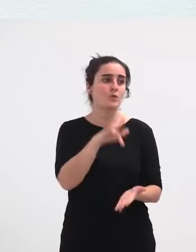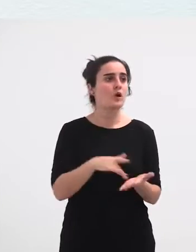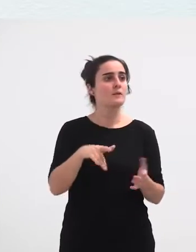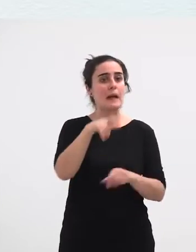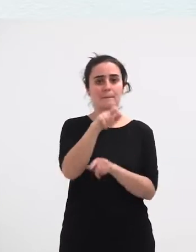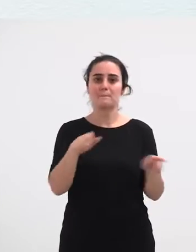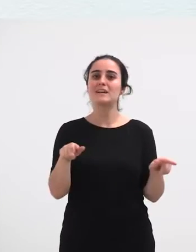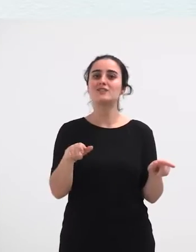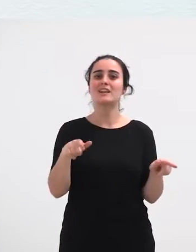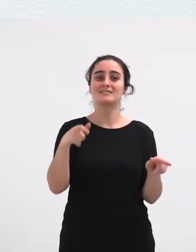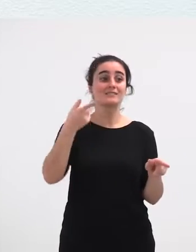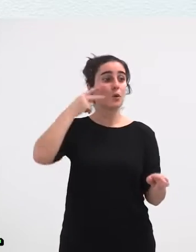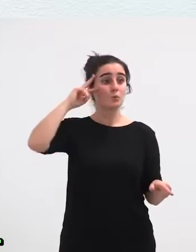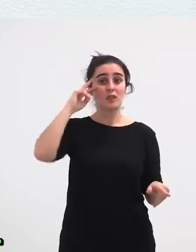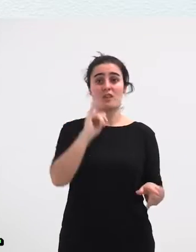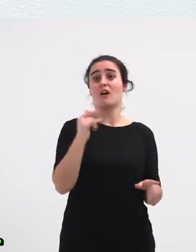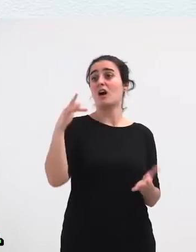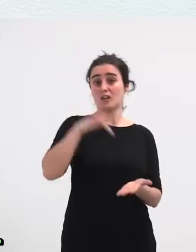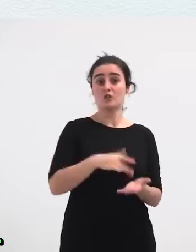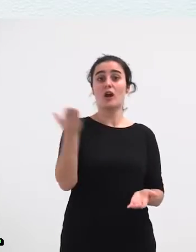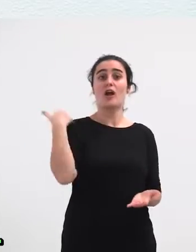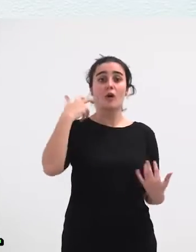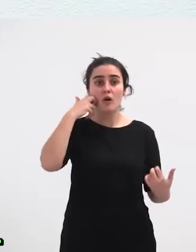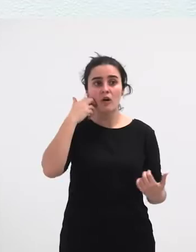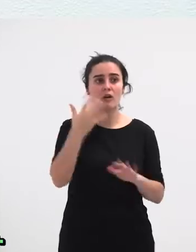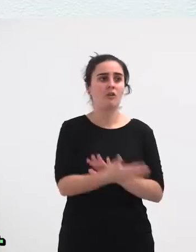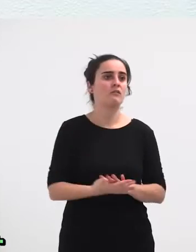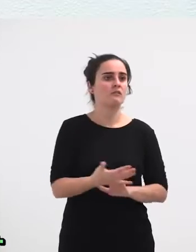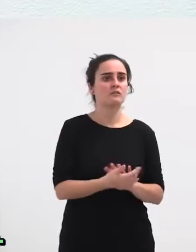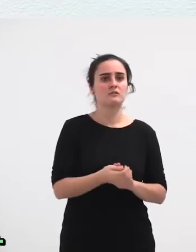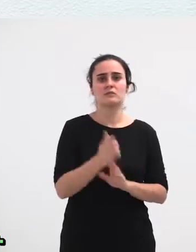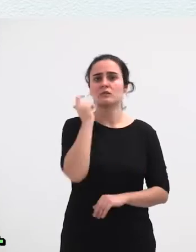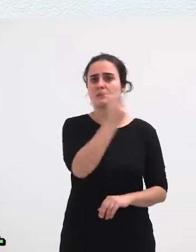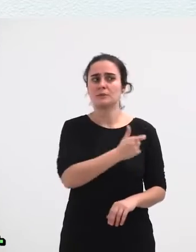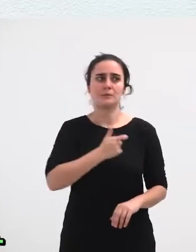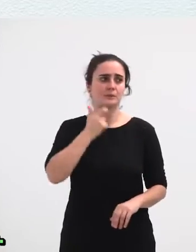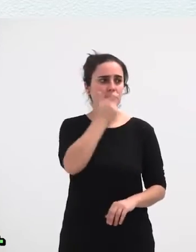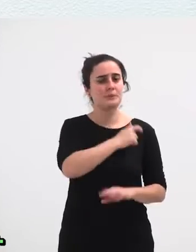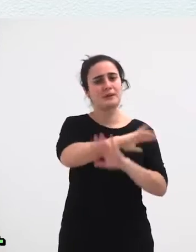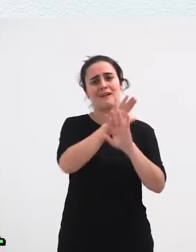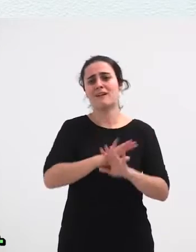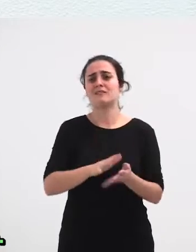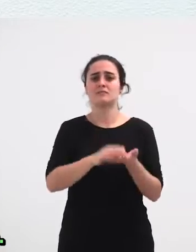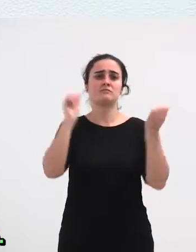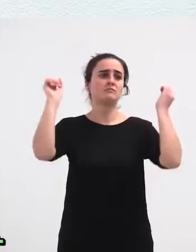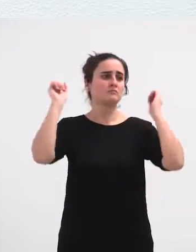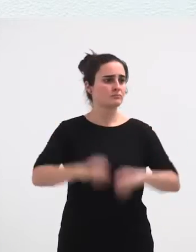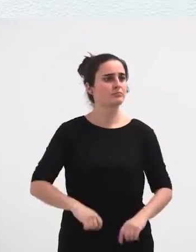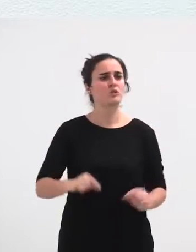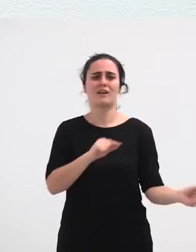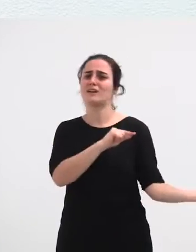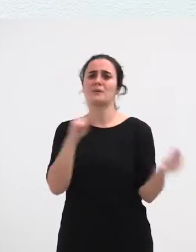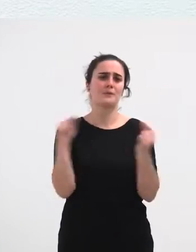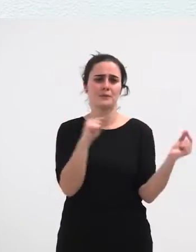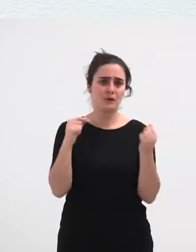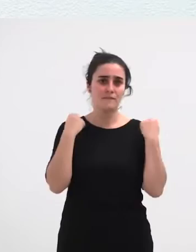Tertxonekin Itzegiten Duzunean Itzegiten Dizute Orduak Eta Orduak Konsensual Olortu Arteko Eztabai Oso Gorrak Izan Zituzten